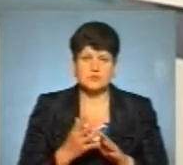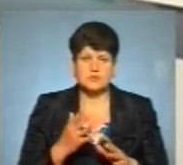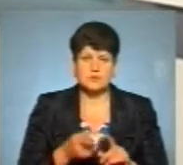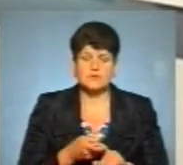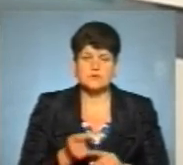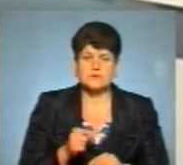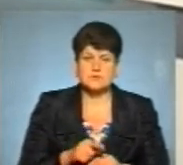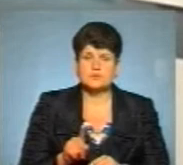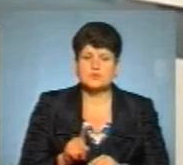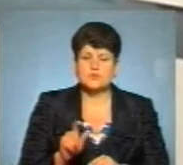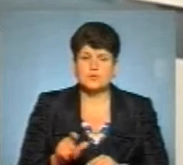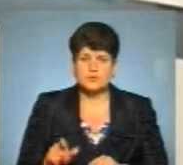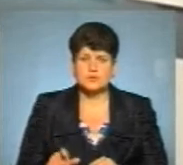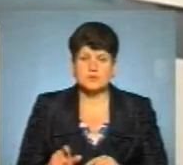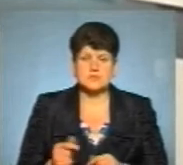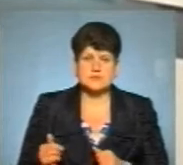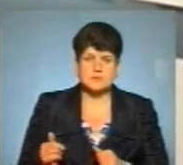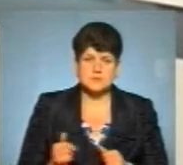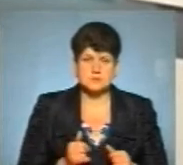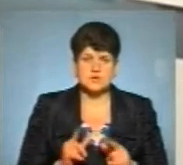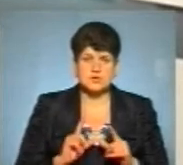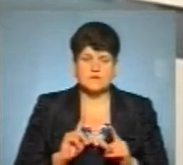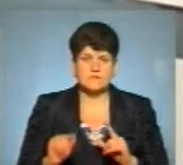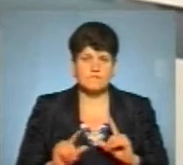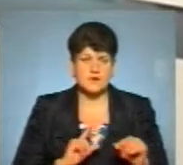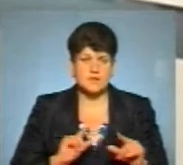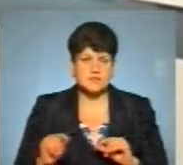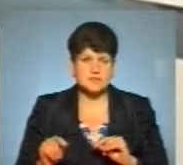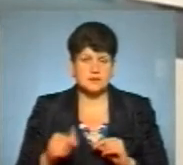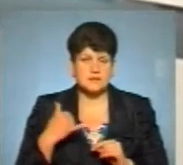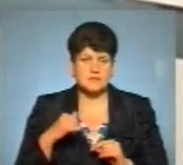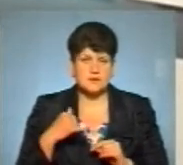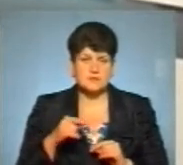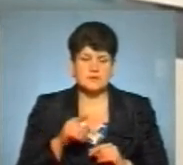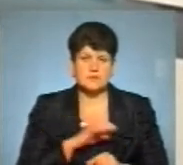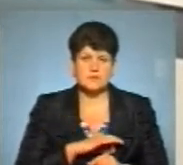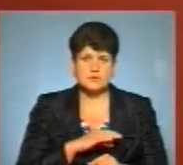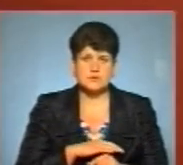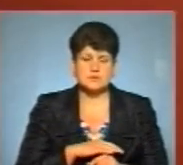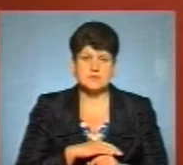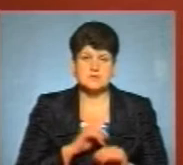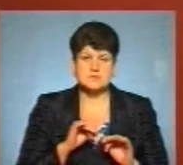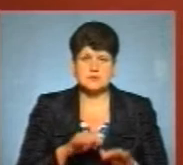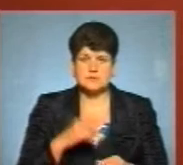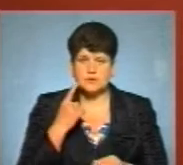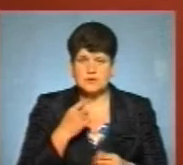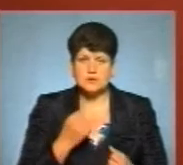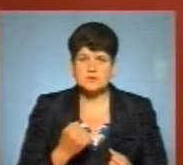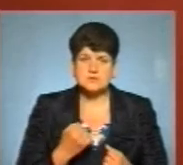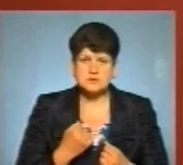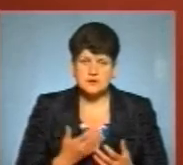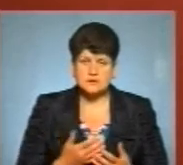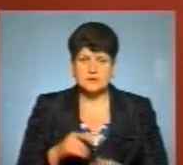тим, що люди, які забезпечували виїзди на виклики, вони використовували засоби індивідуального захисту.